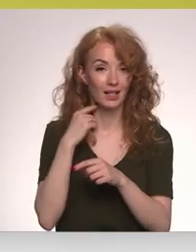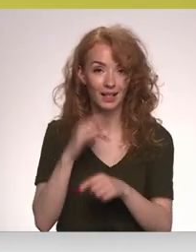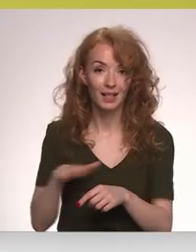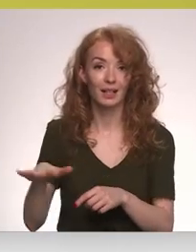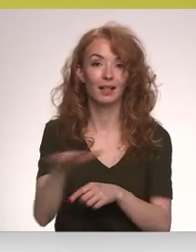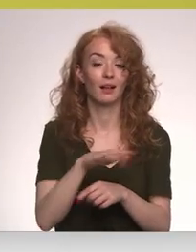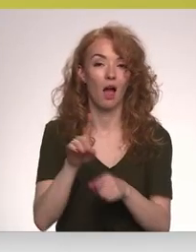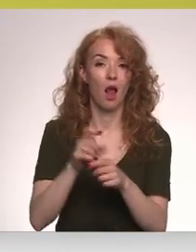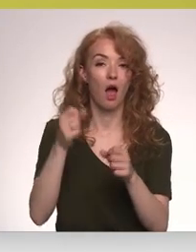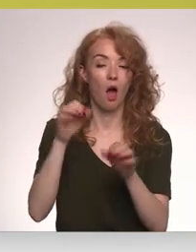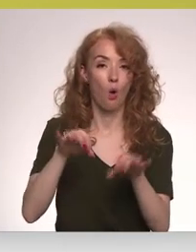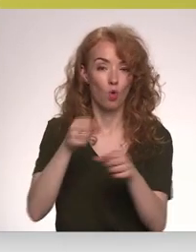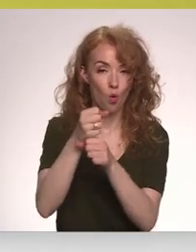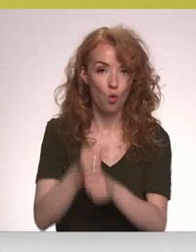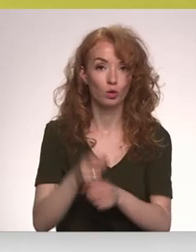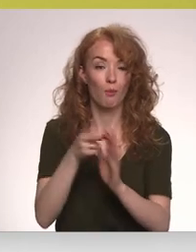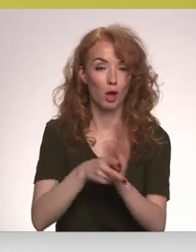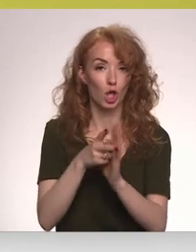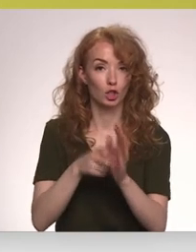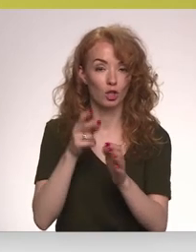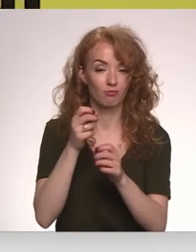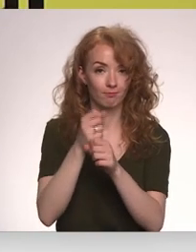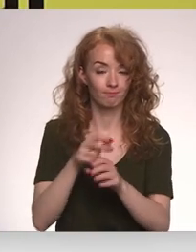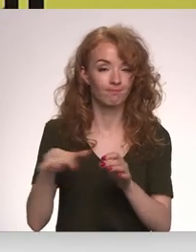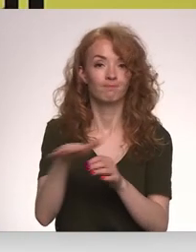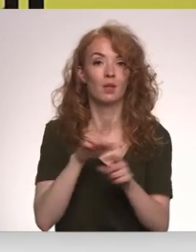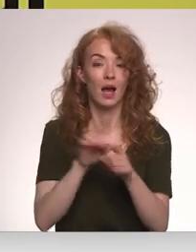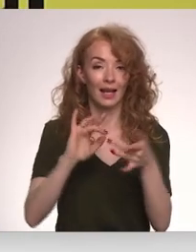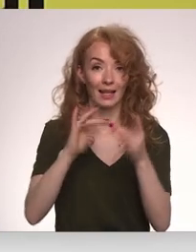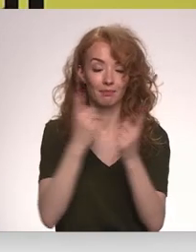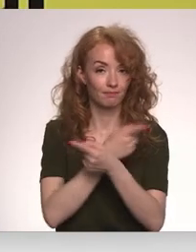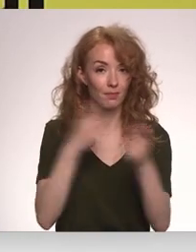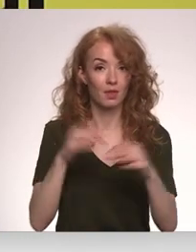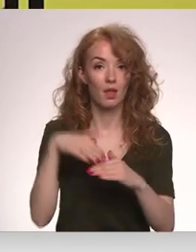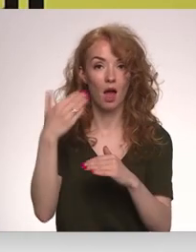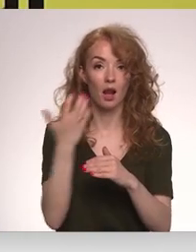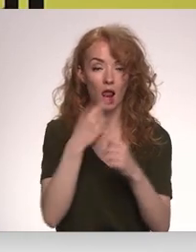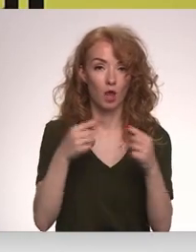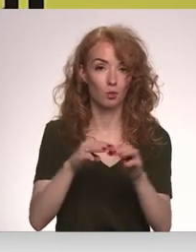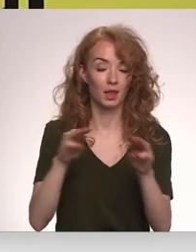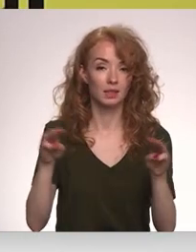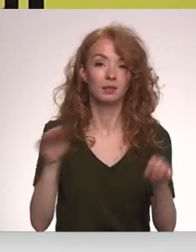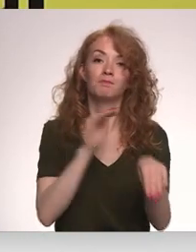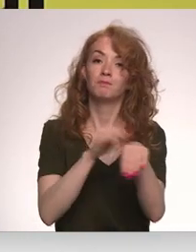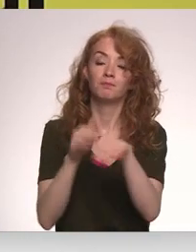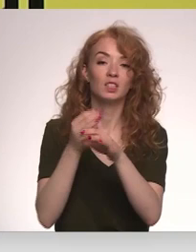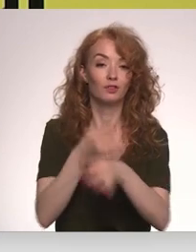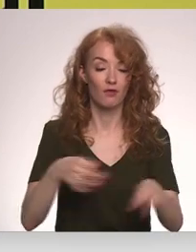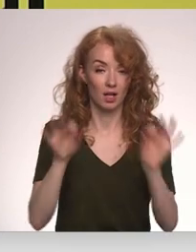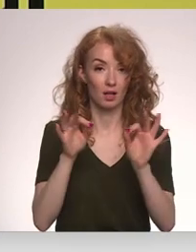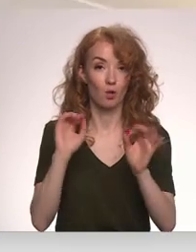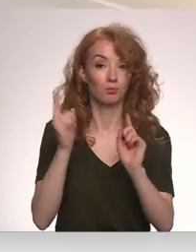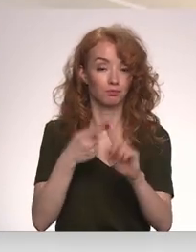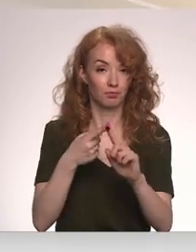statuotiskajā autostā un pasaži ir vilcēnos, kā arī sociālajos medijos ārlētministrija atgādina par būtiskāko. Proti,